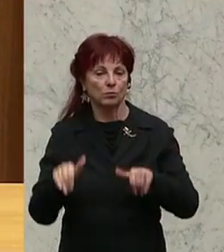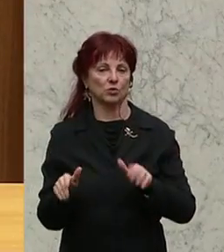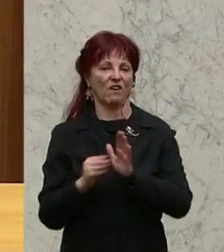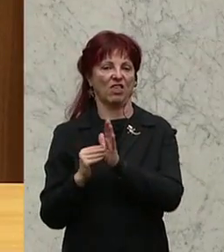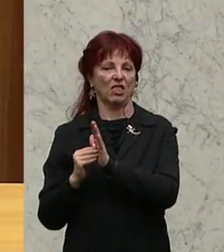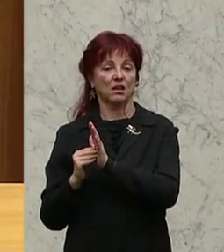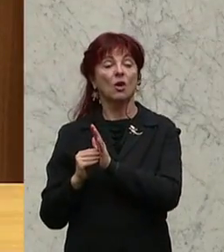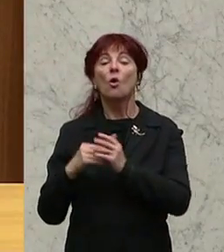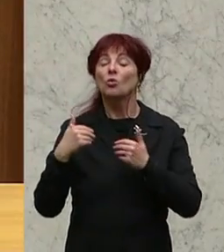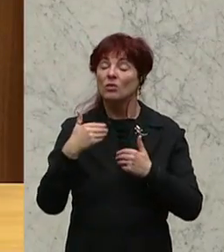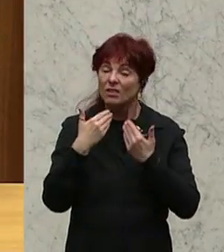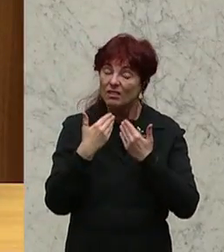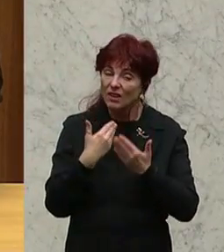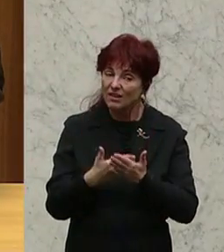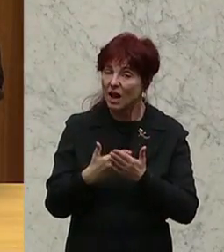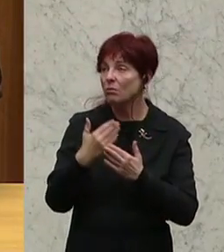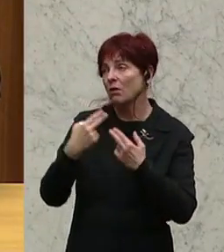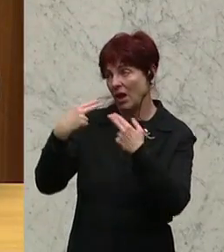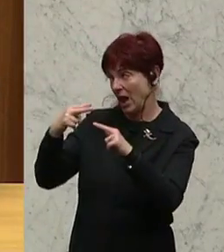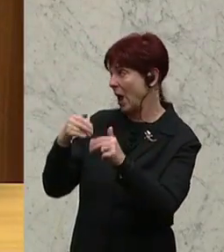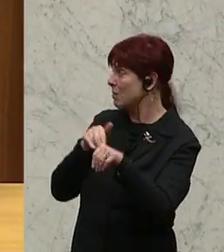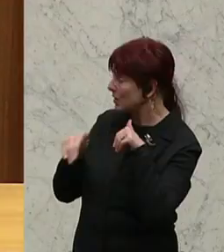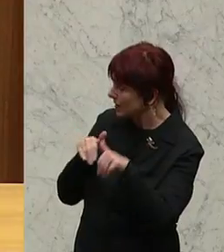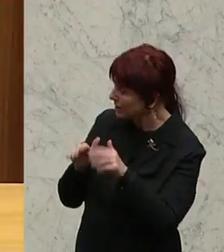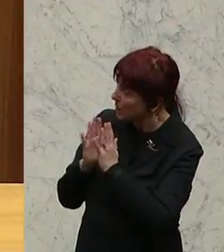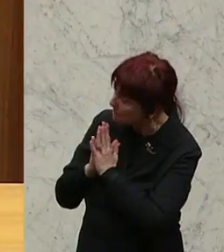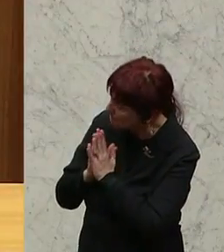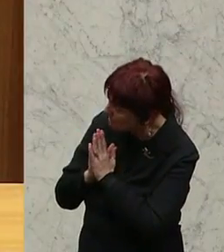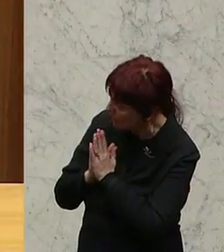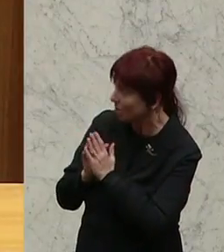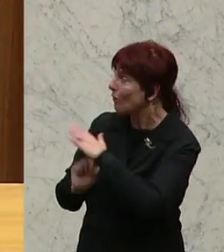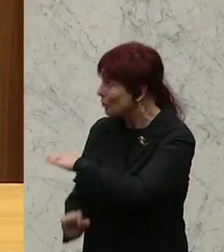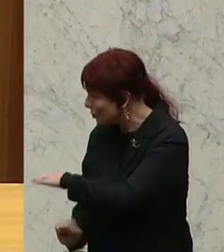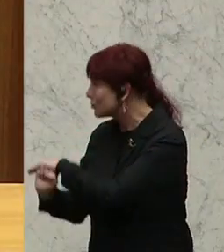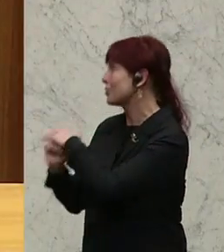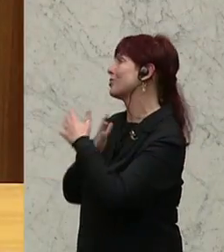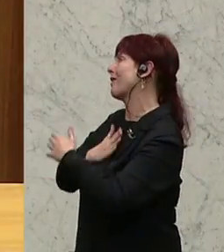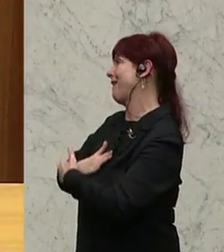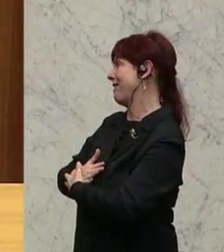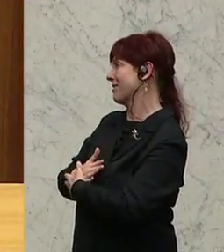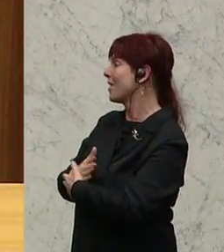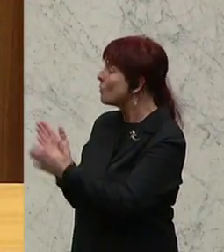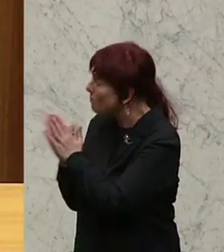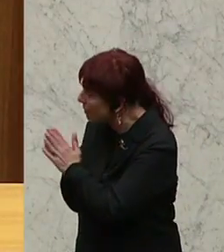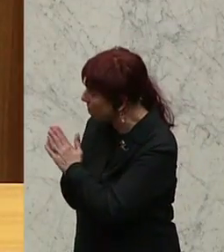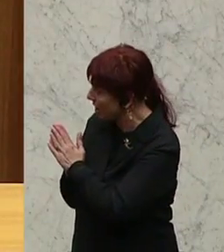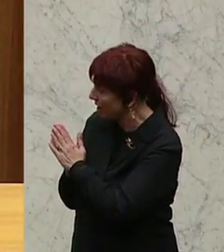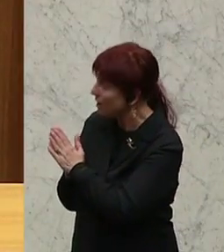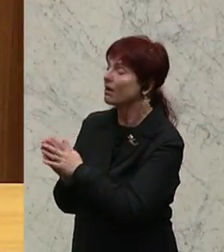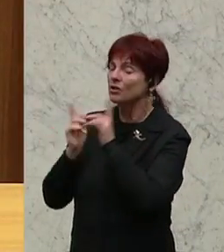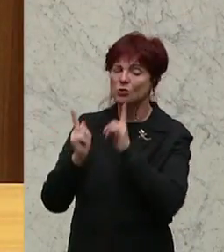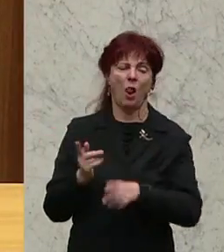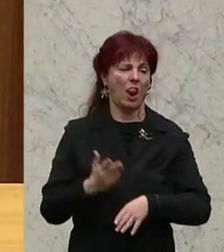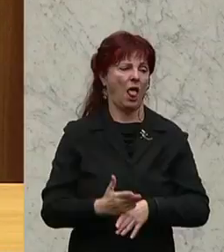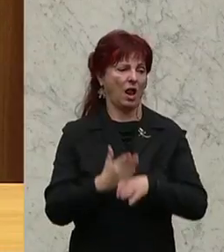Minister, ich darf Ihnen unsere Unterstützung zusichern und Sie auch ersuchen, dazu beizutragen, dass